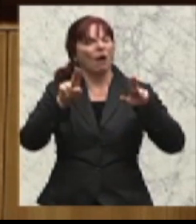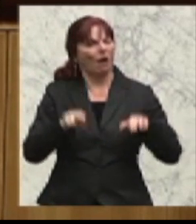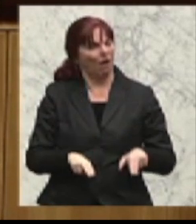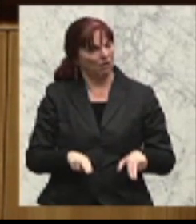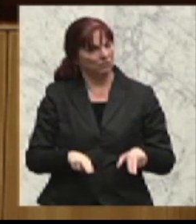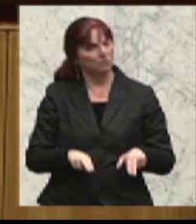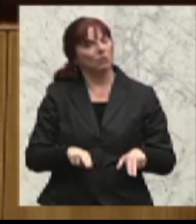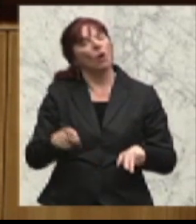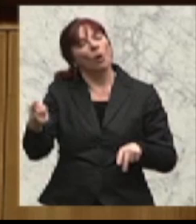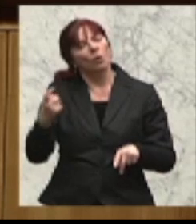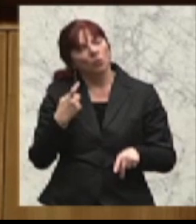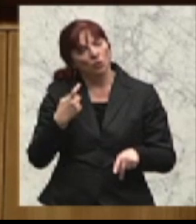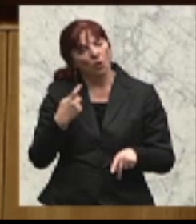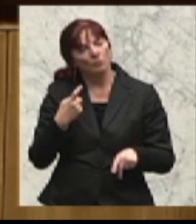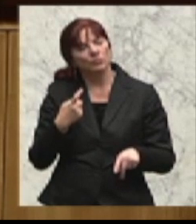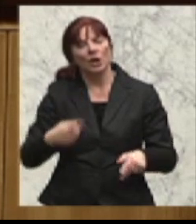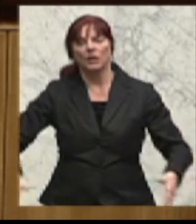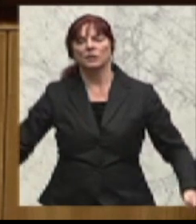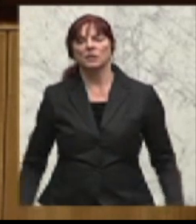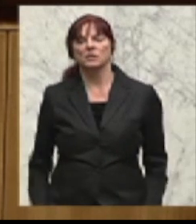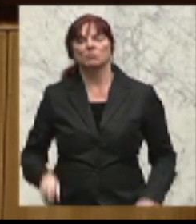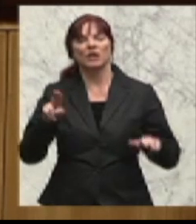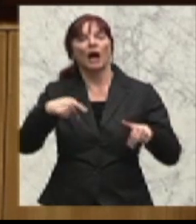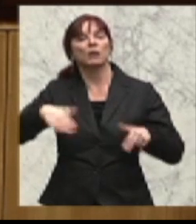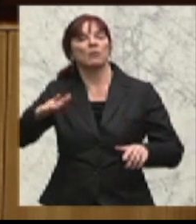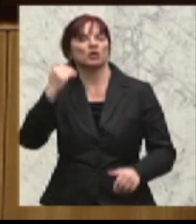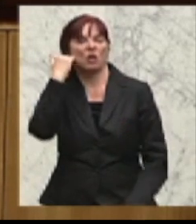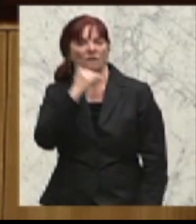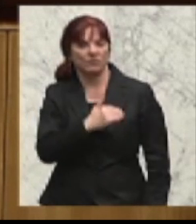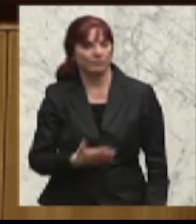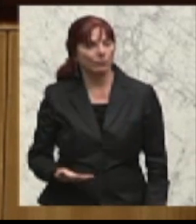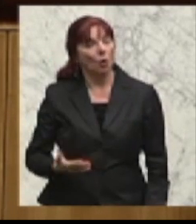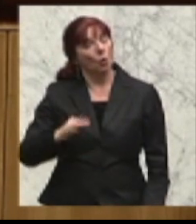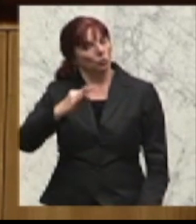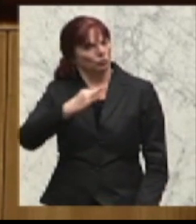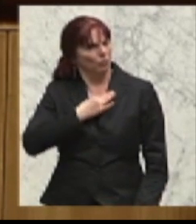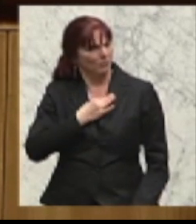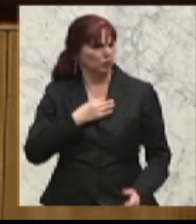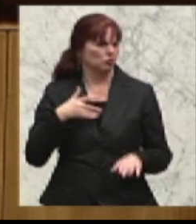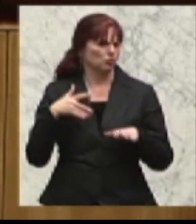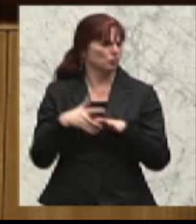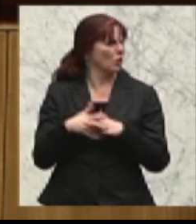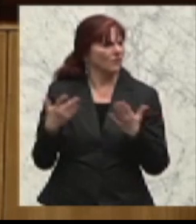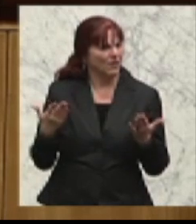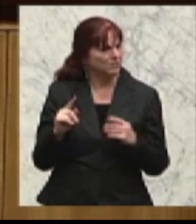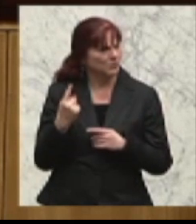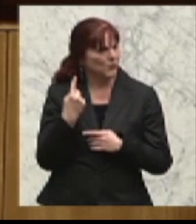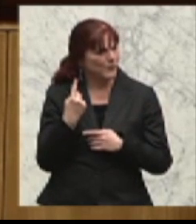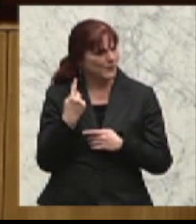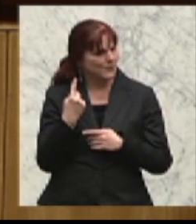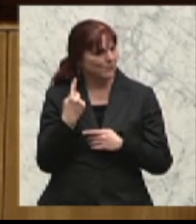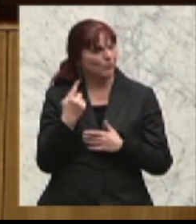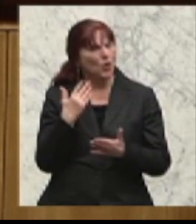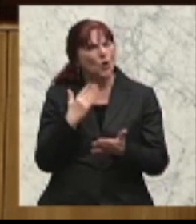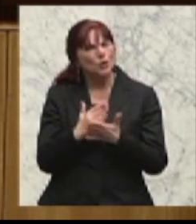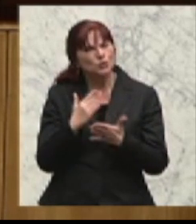wesentlichen Verschärfung des Disziplinarrechts kommen soll. Und hier stört mich insbesondere, dass es schon bei der